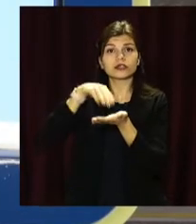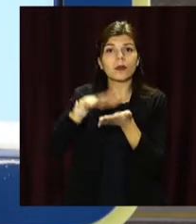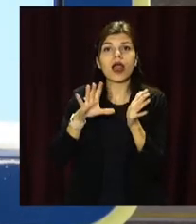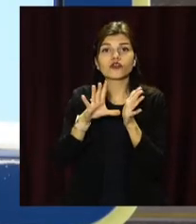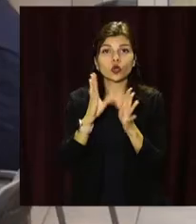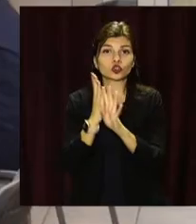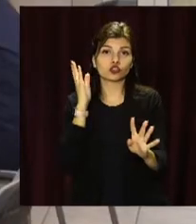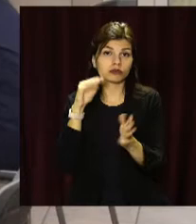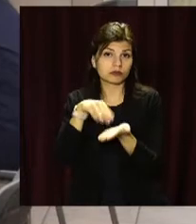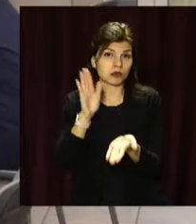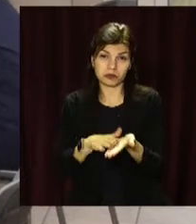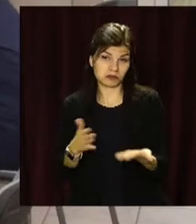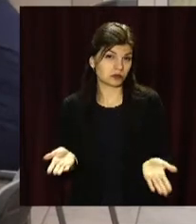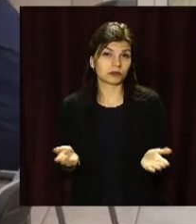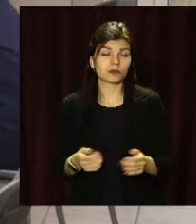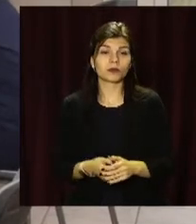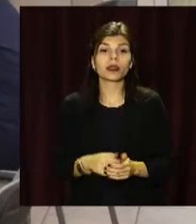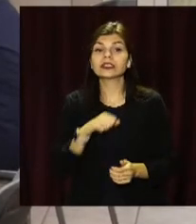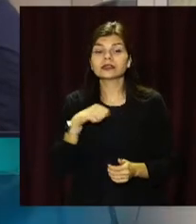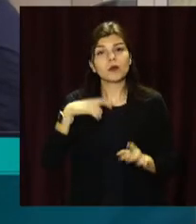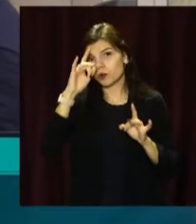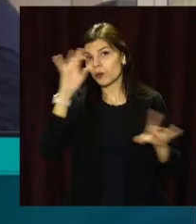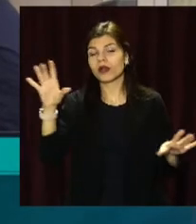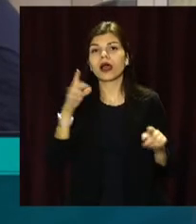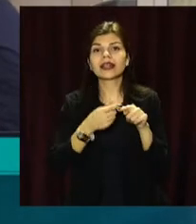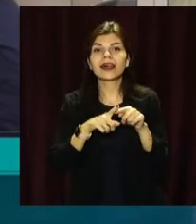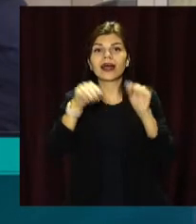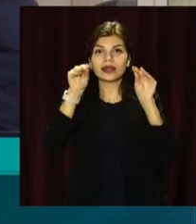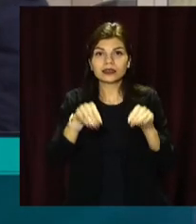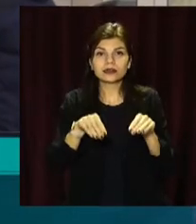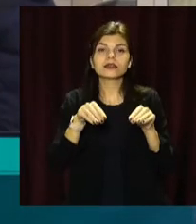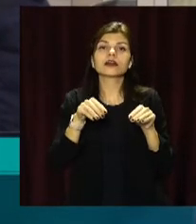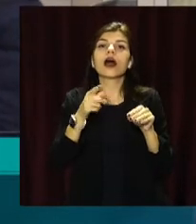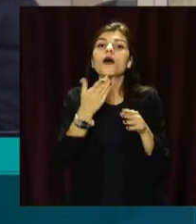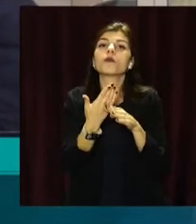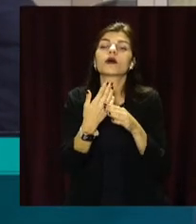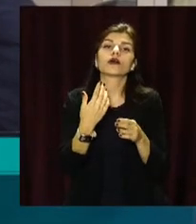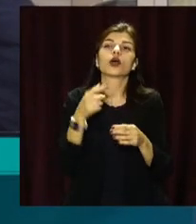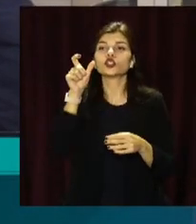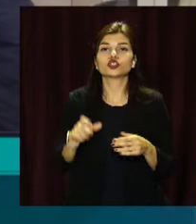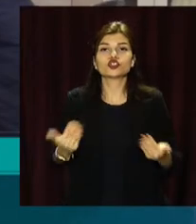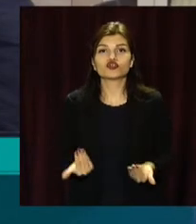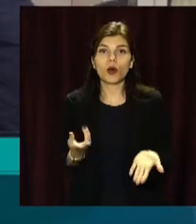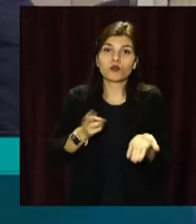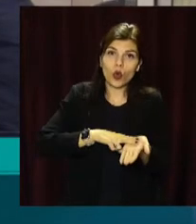електронну чергу. Найбільшою є реєстрація, це зняття з реєстрацією місця проживання.